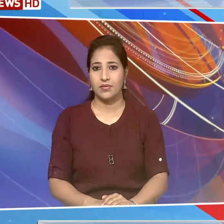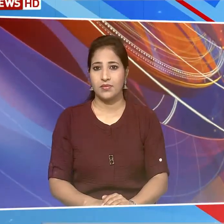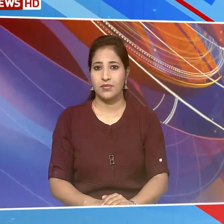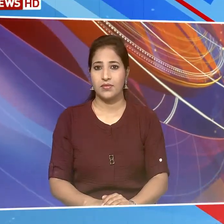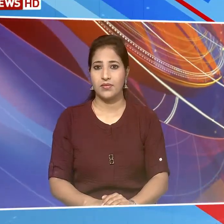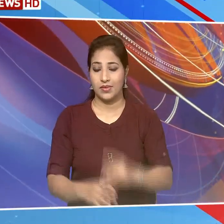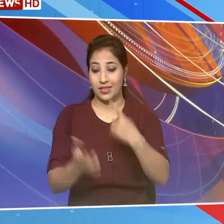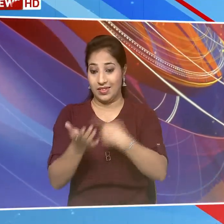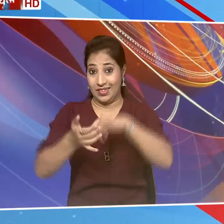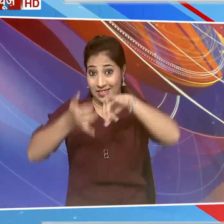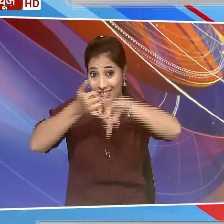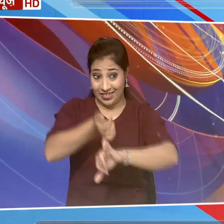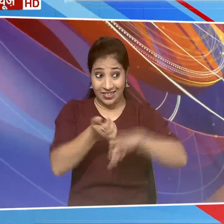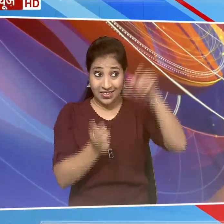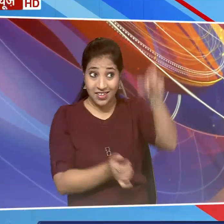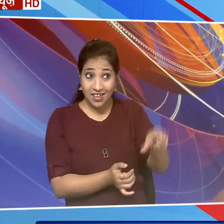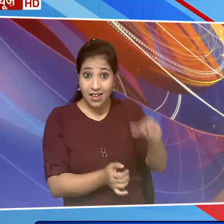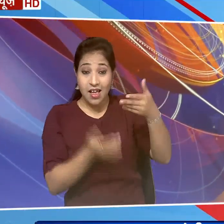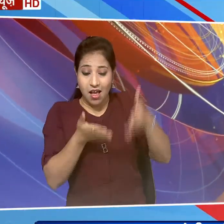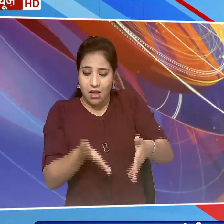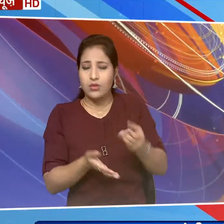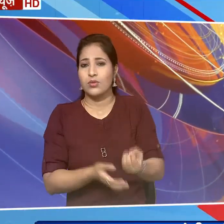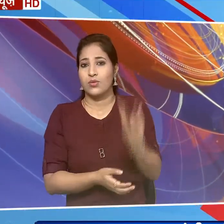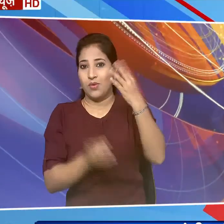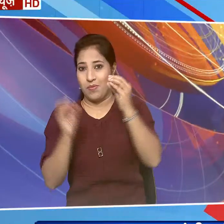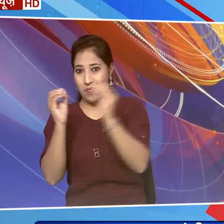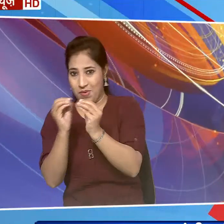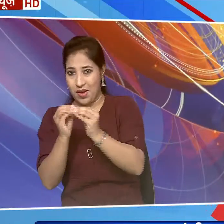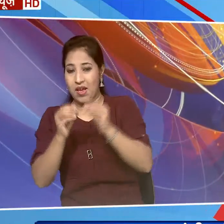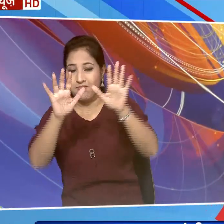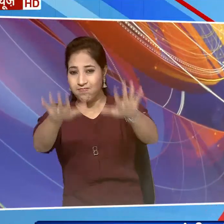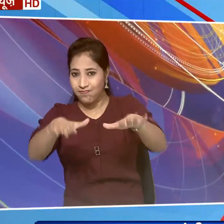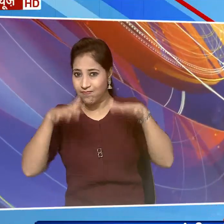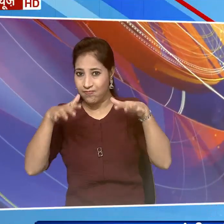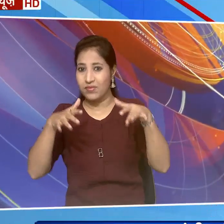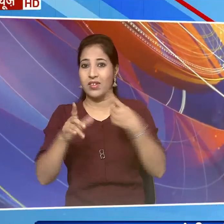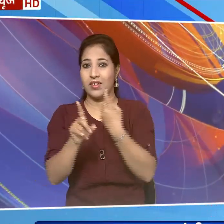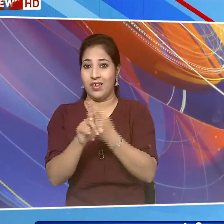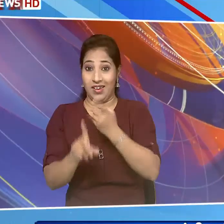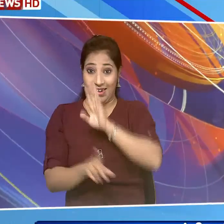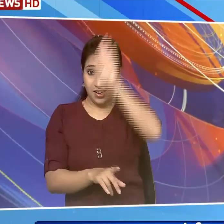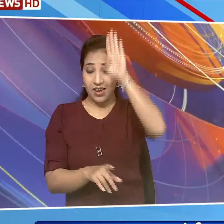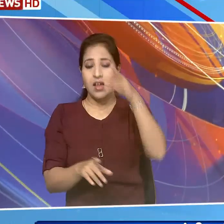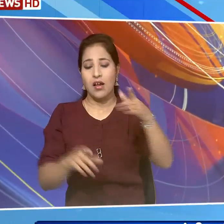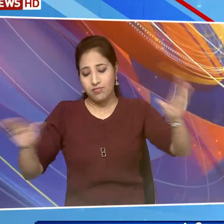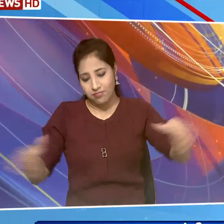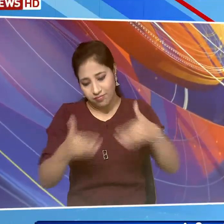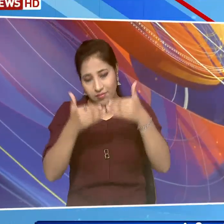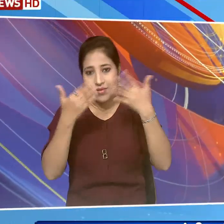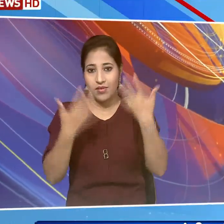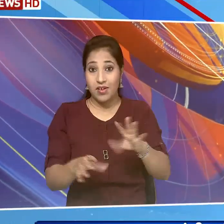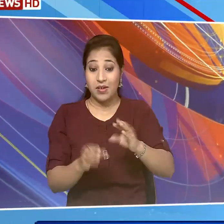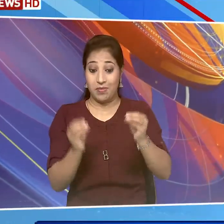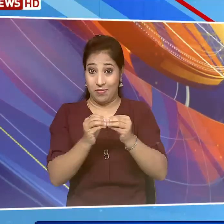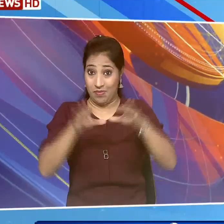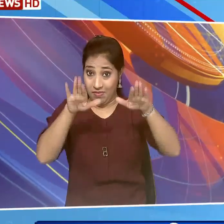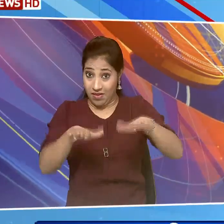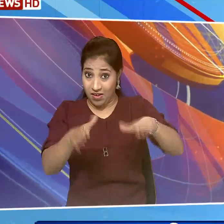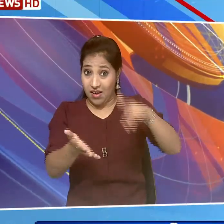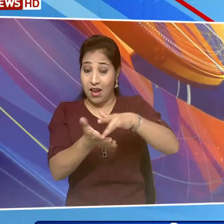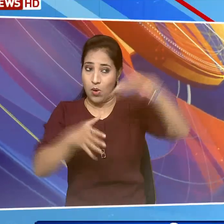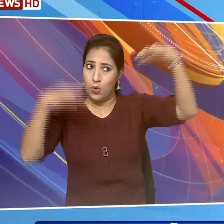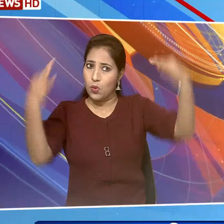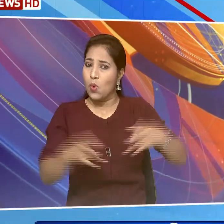रिशी सुनक आज सुबह बकिंगम पैलस में किंग चाल्स से मुलाकात के बाद ब्रिटेन के नए